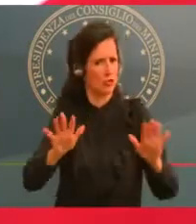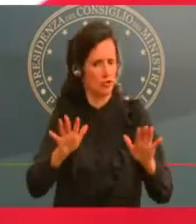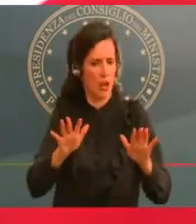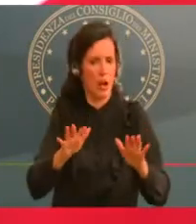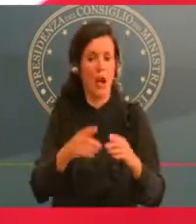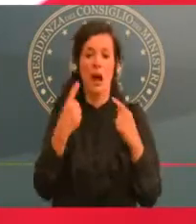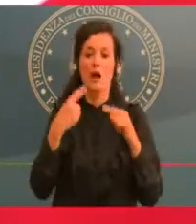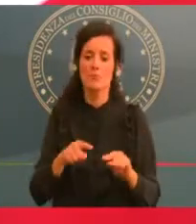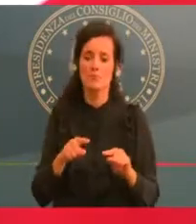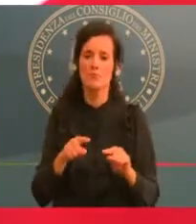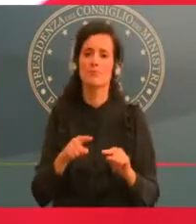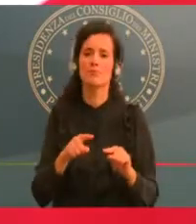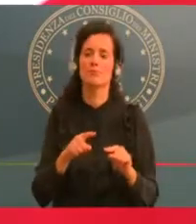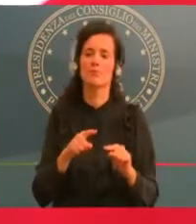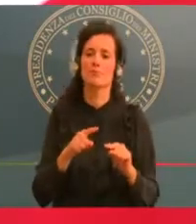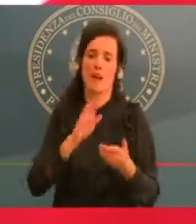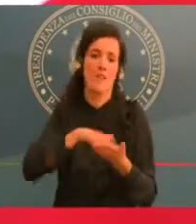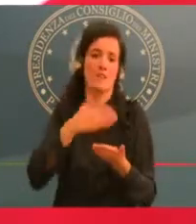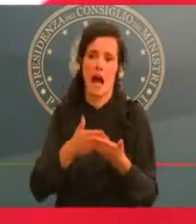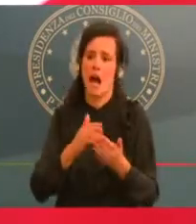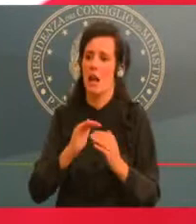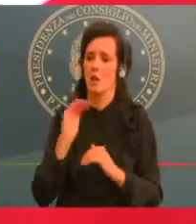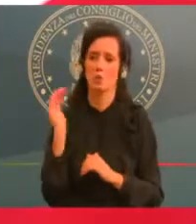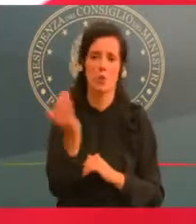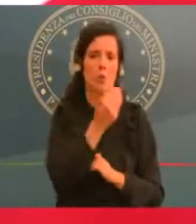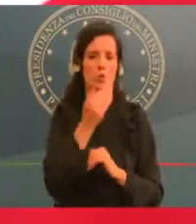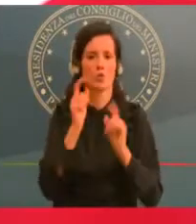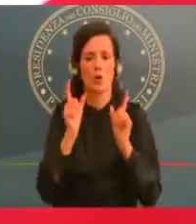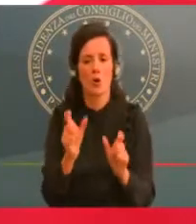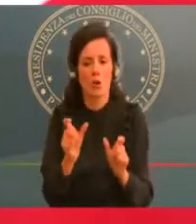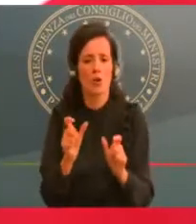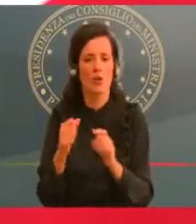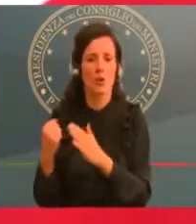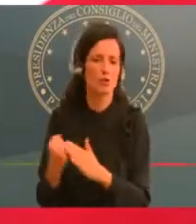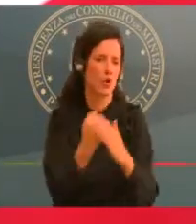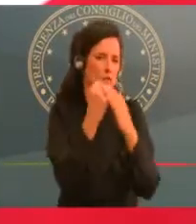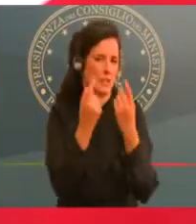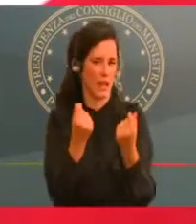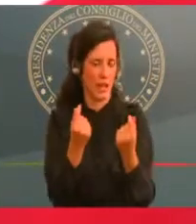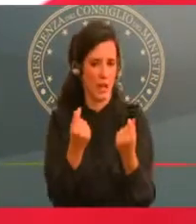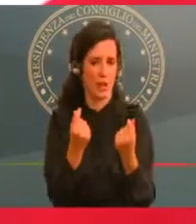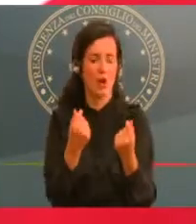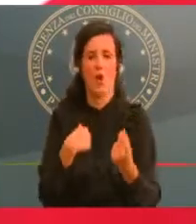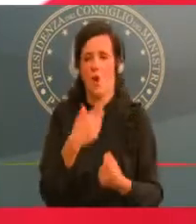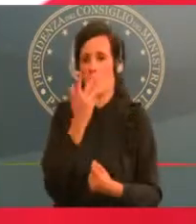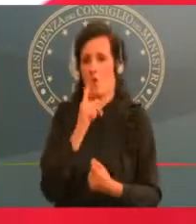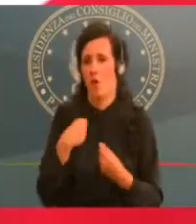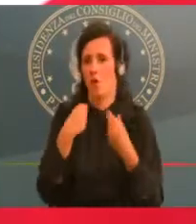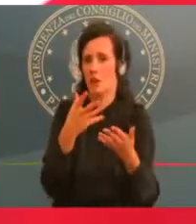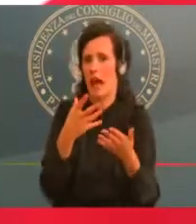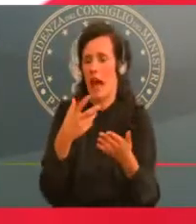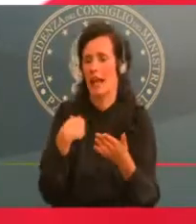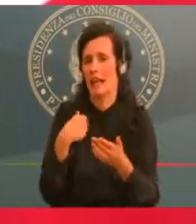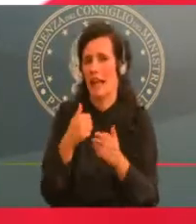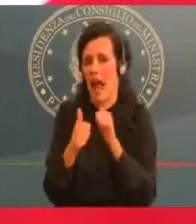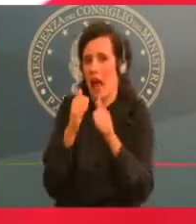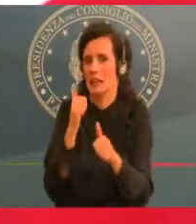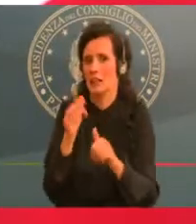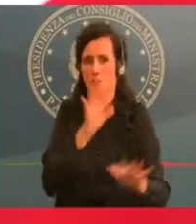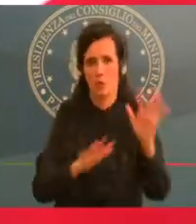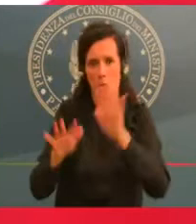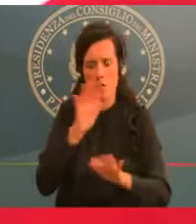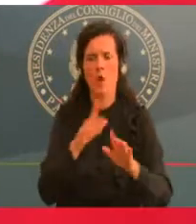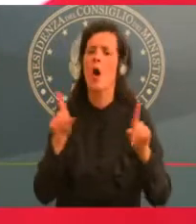'è attenzione anche per quanto riguarda ragionalmente i concedi parentali perché sarà un problema ovviamente per le famiglie quando andremo